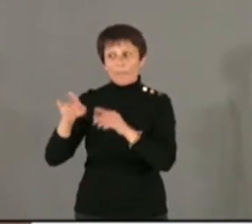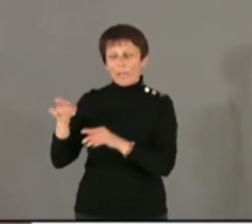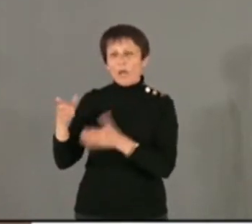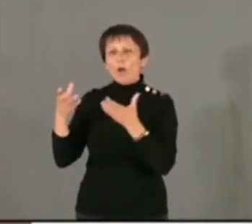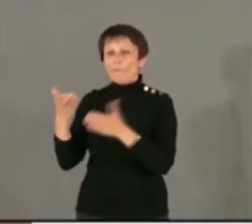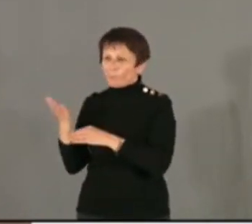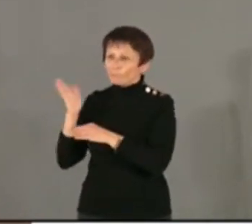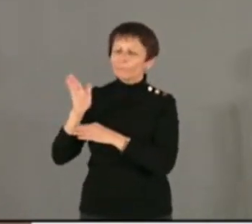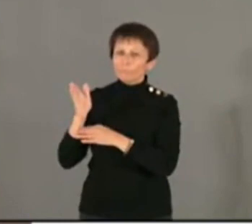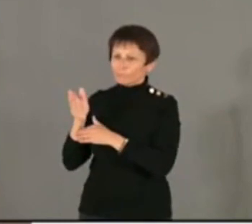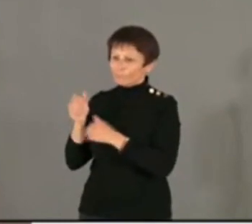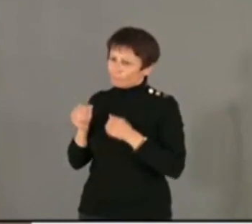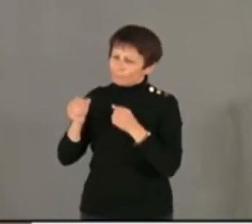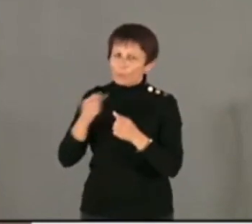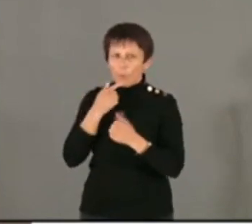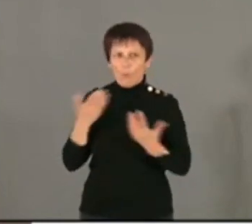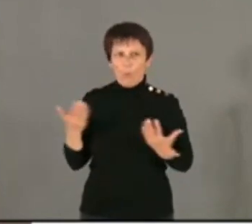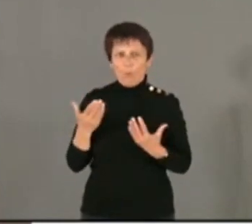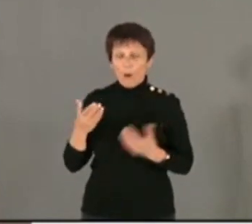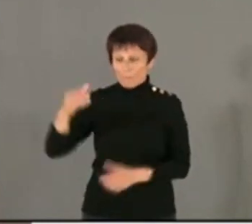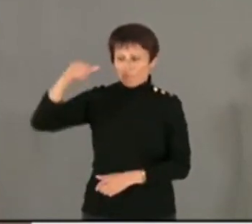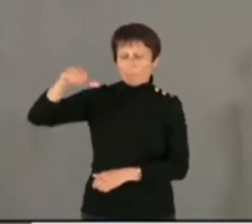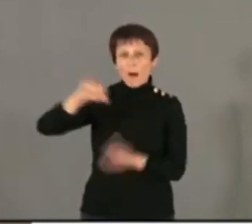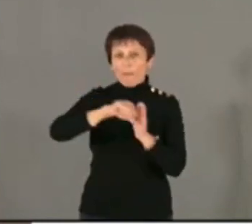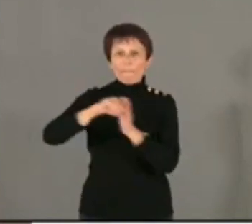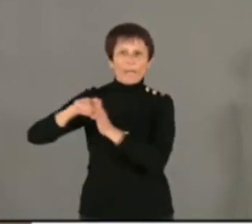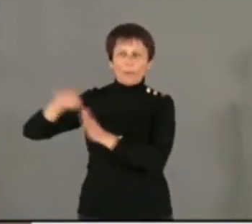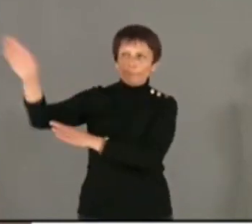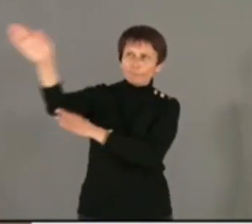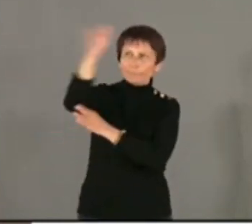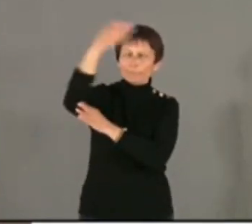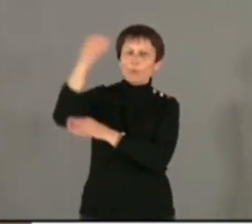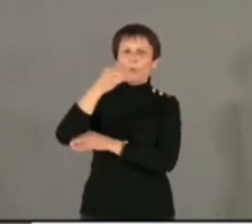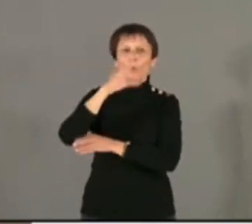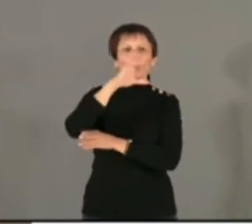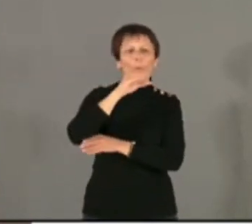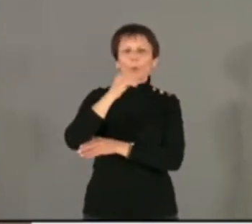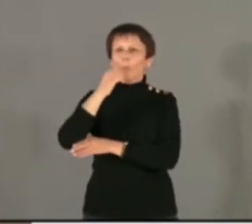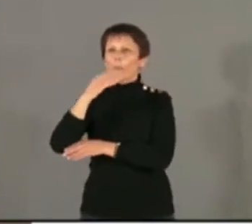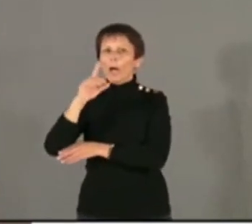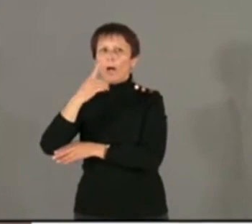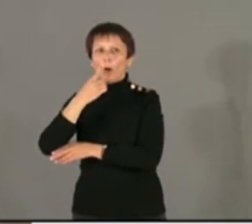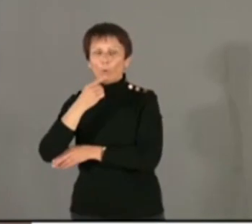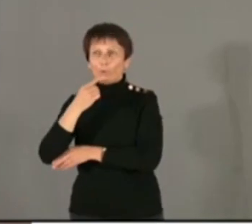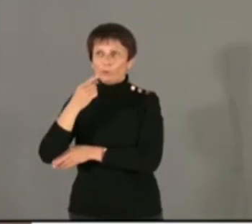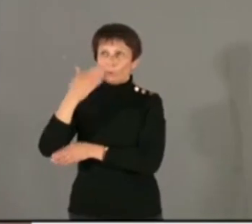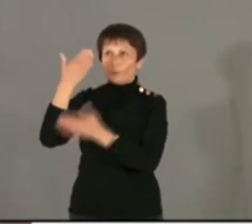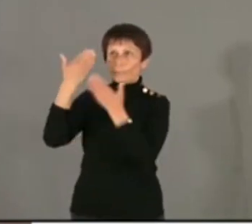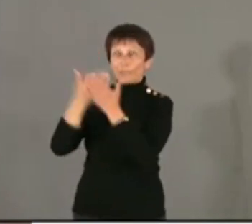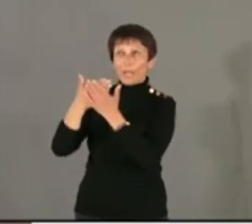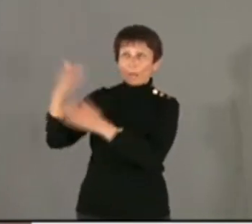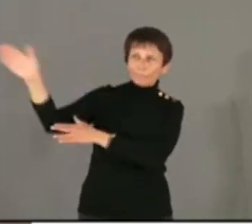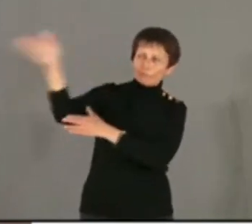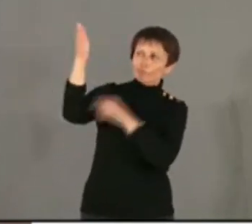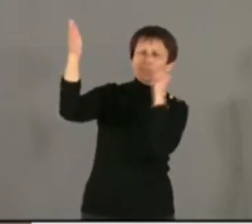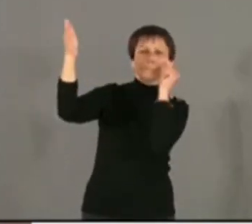avant, d'abord, qui mettent en avant seulement le drapeau tricolore. Ils ne reconnaissent que ça. Et